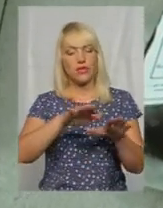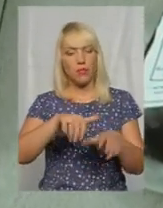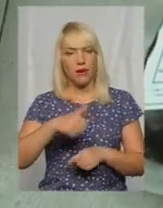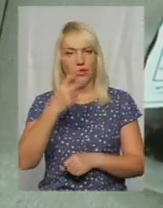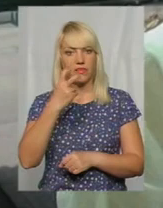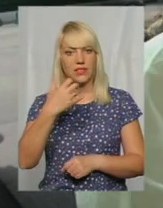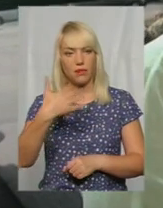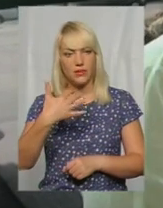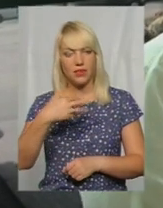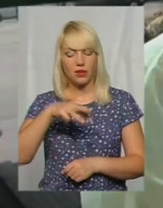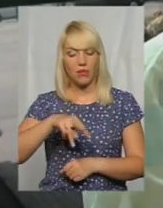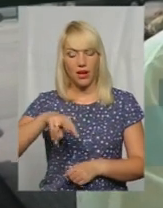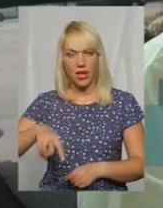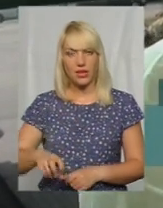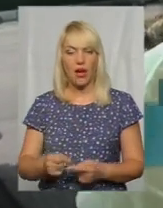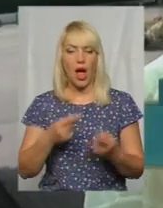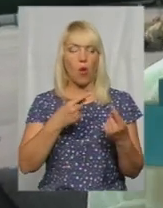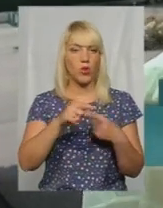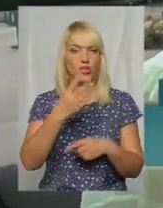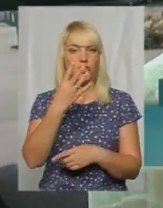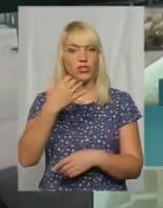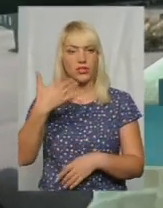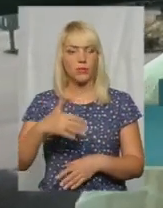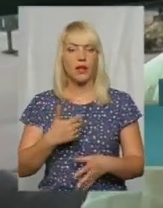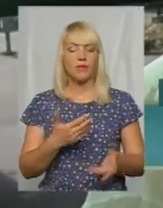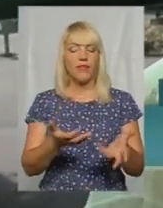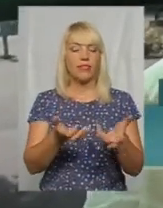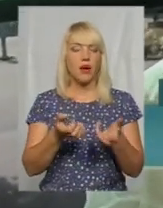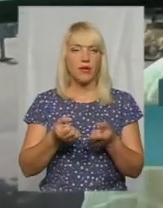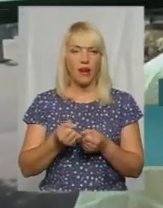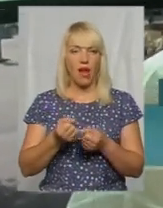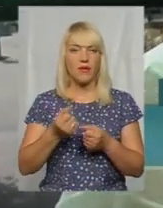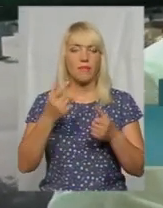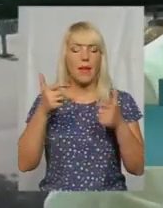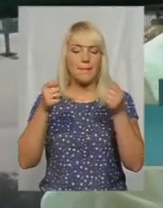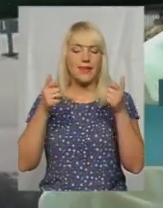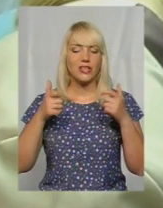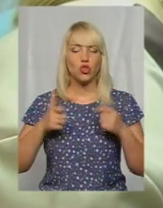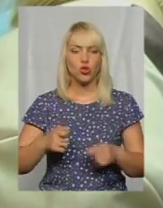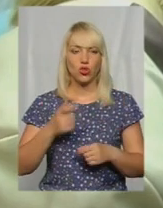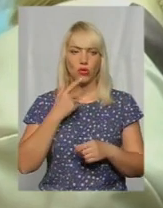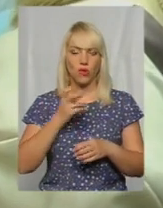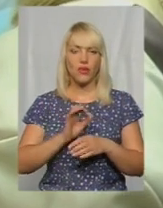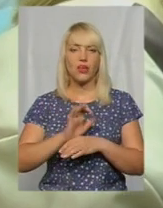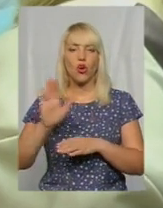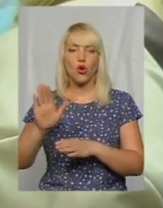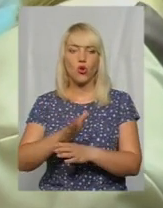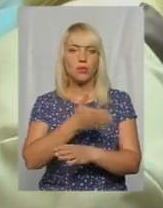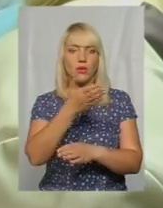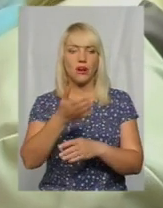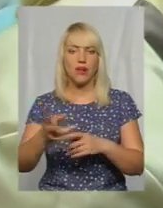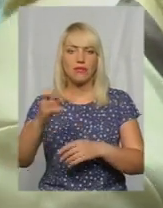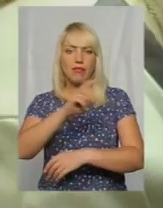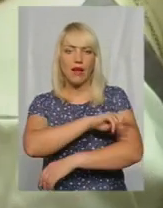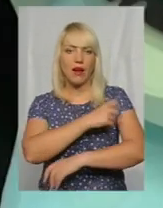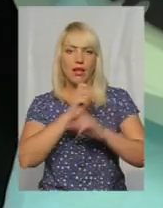450. Набирає мішочок крові, і він розпреділяється вже на лікарні. Акція із забору крові на вулиці